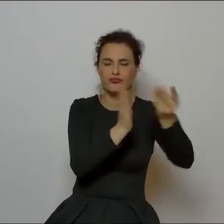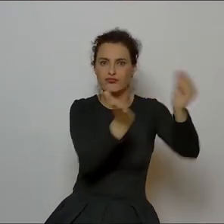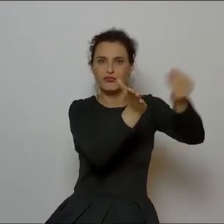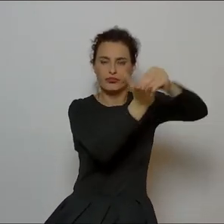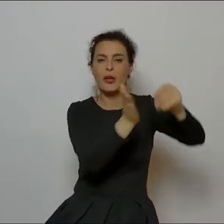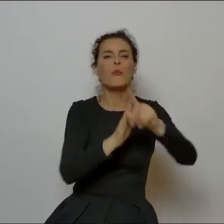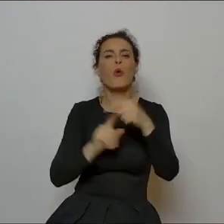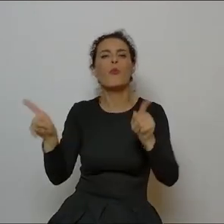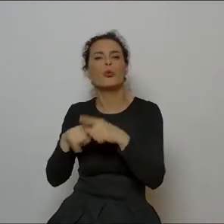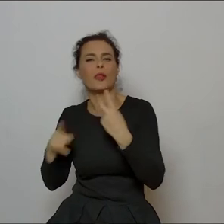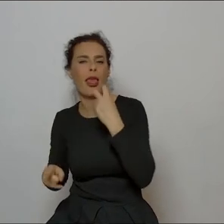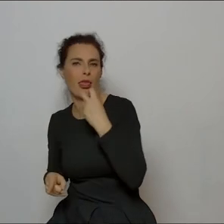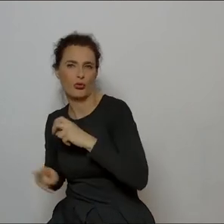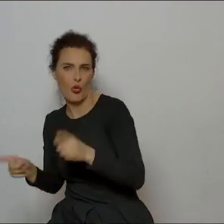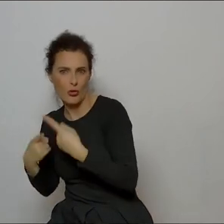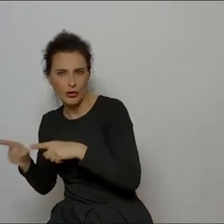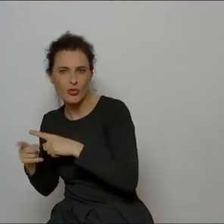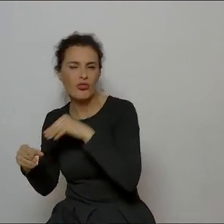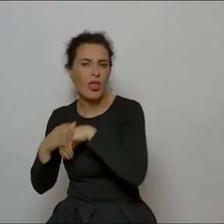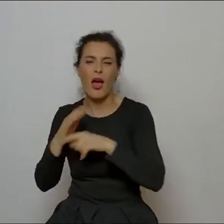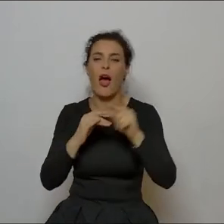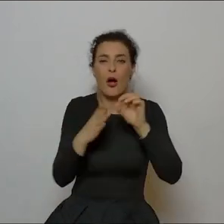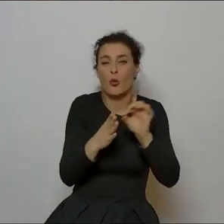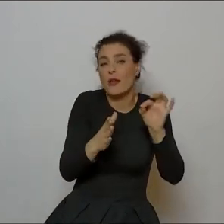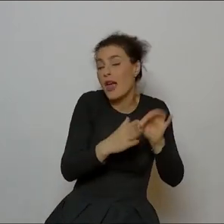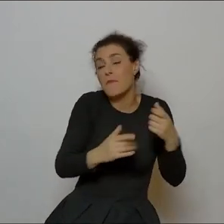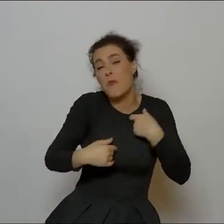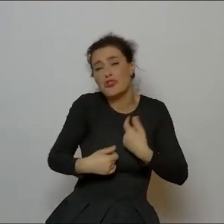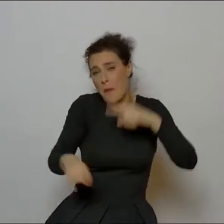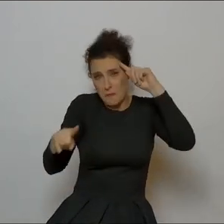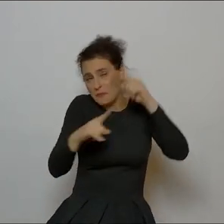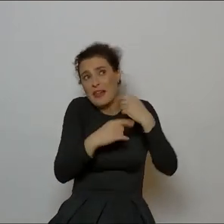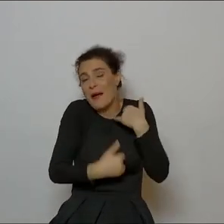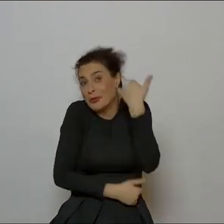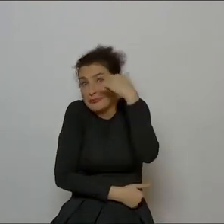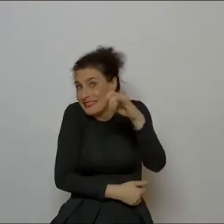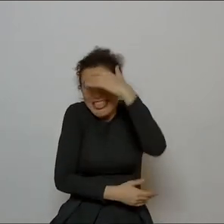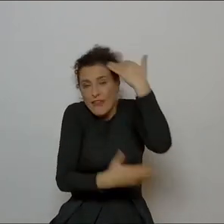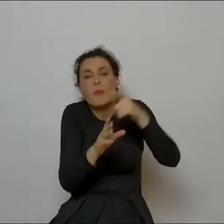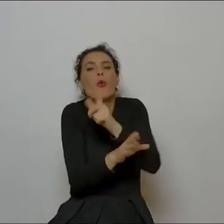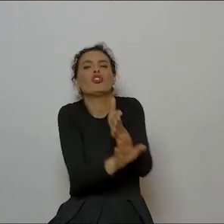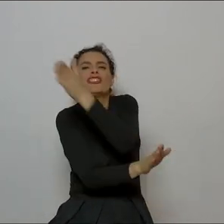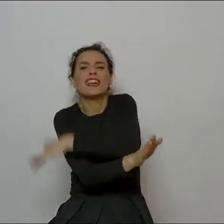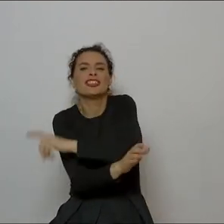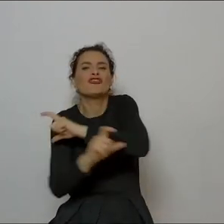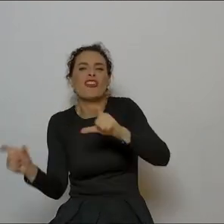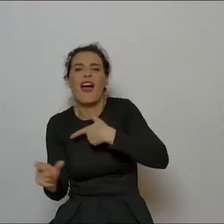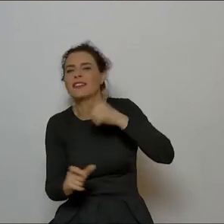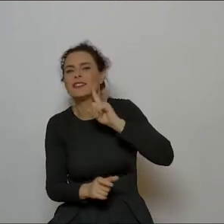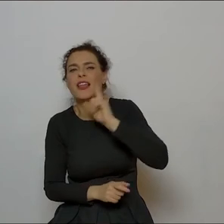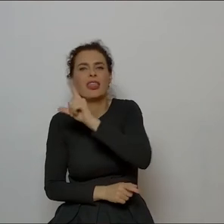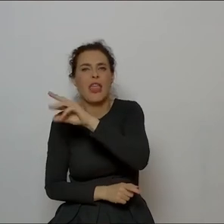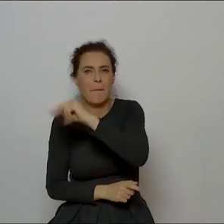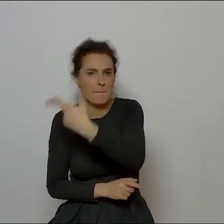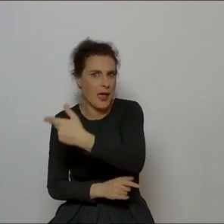elektroniczna w takim wymiarze, ja być może się mylę, bo ja nie jestem ekspertem od Czesława Niemena absolutnie, ale